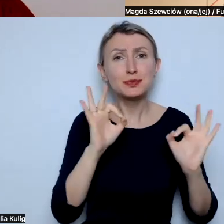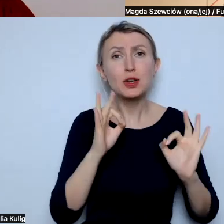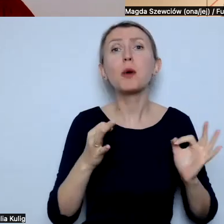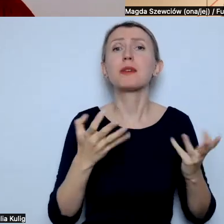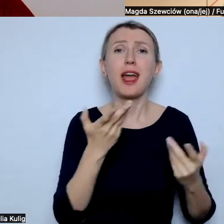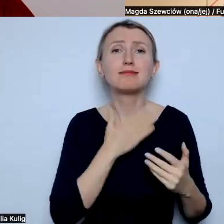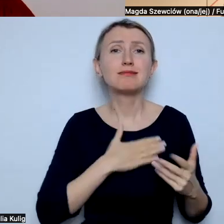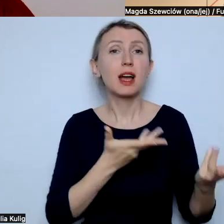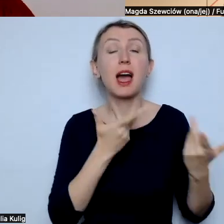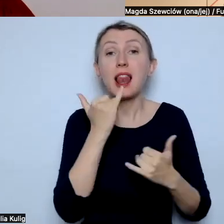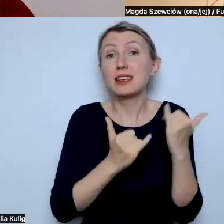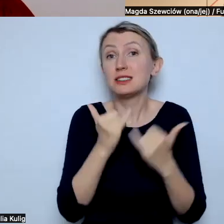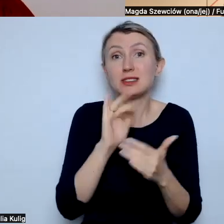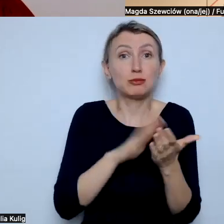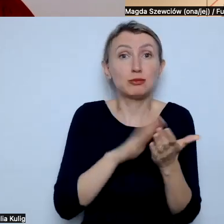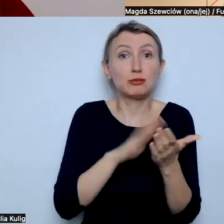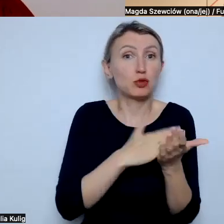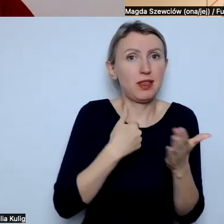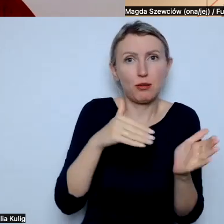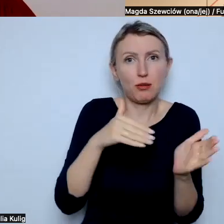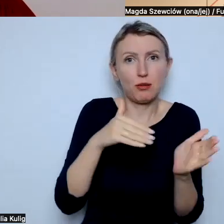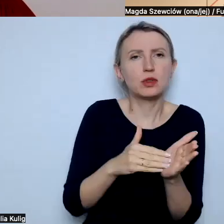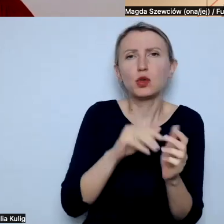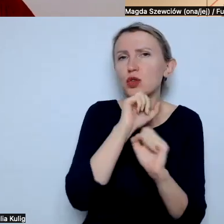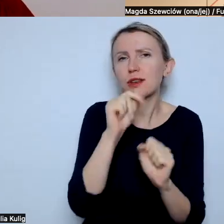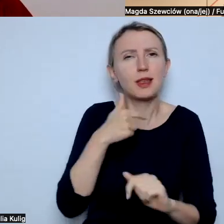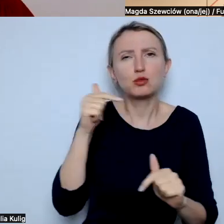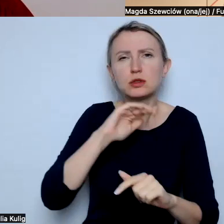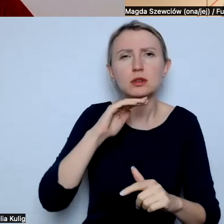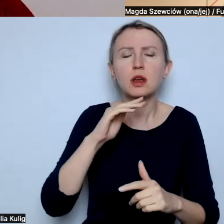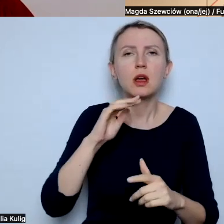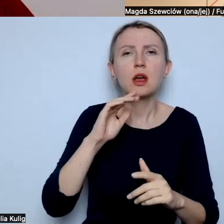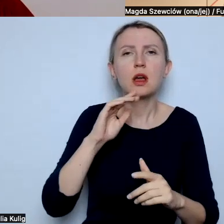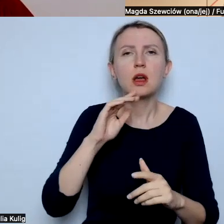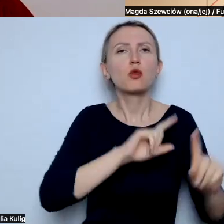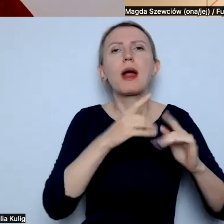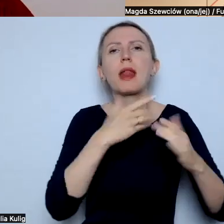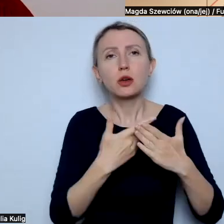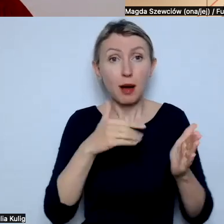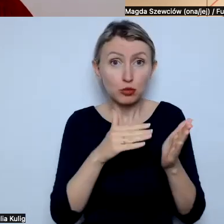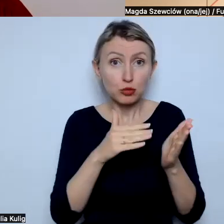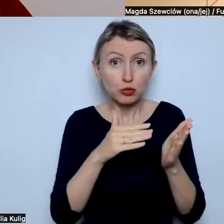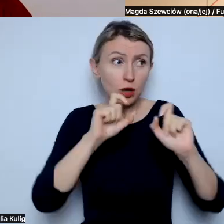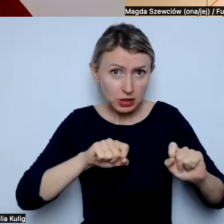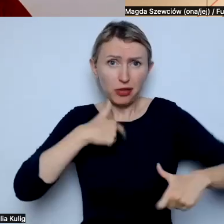z jakiegokolwiek powodu nikt nie musi się z tego tłumaczyć, potrzebuje przerwy, to biorę przerwę.